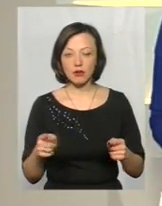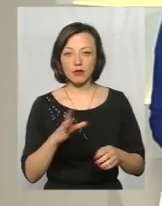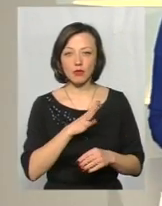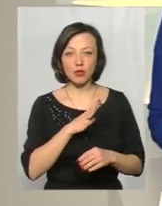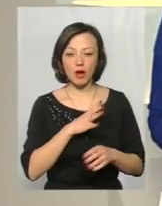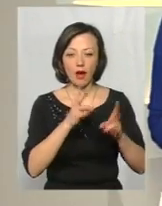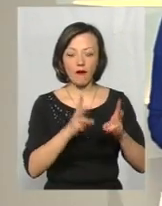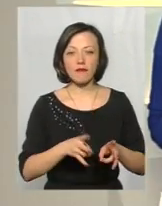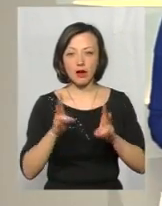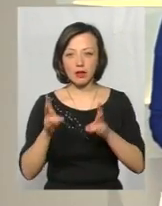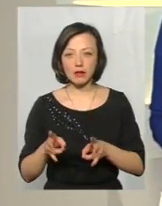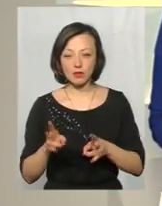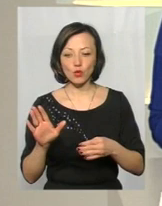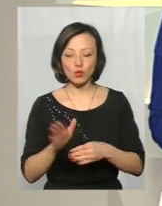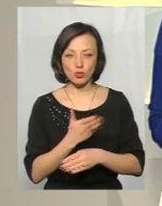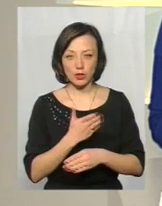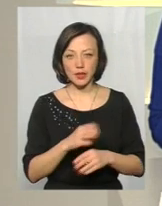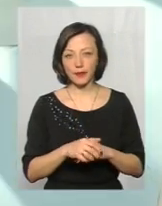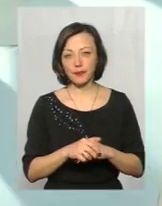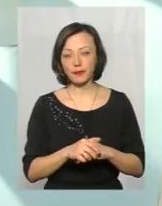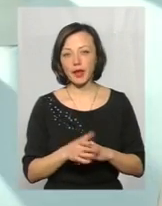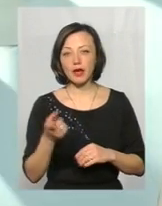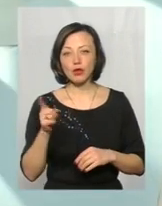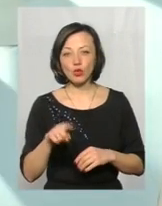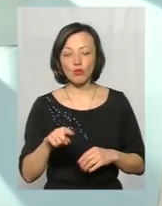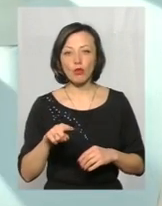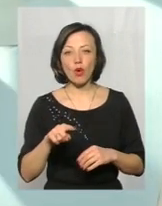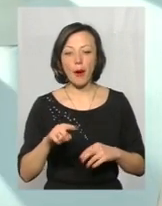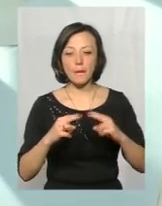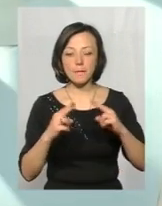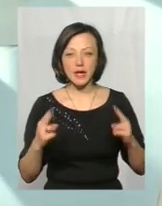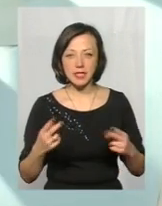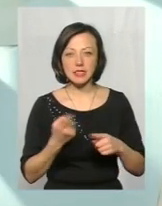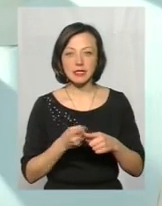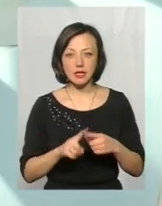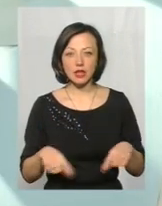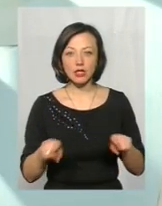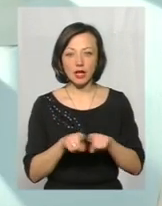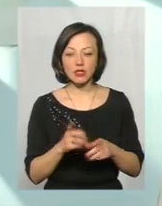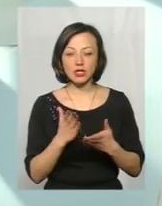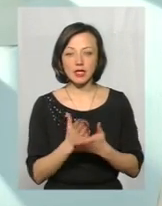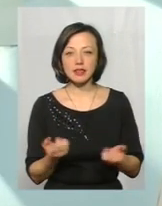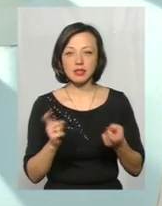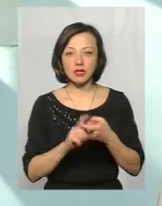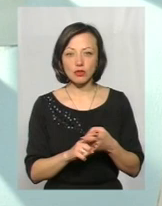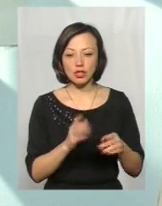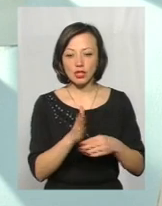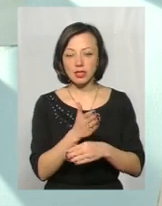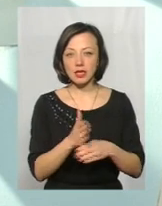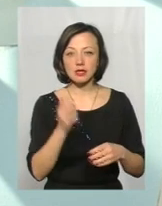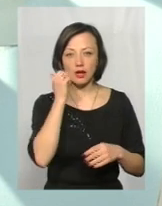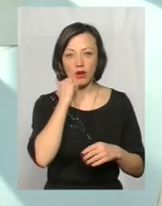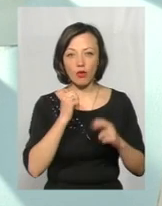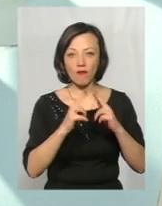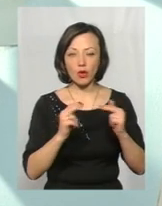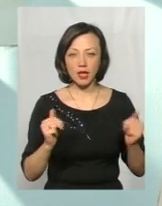там аварійними, вони були усунуті. Тому міст – це теж є та з'єднуюча ланка між старою фортецею